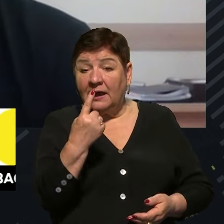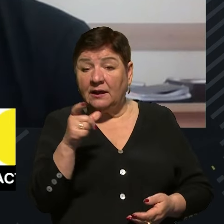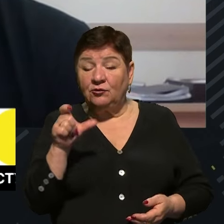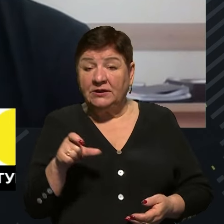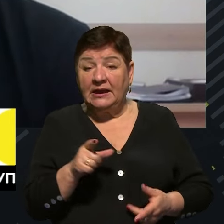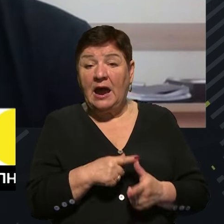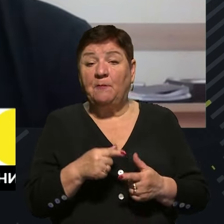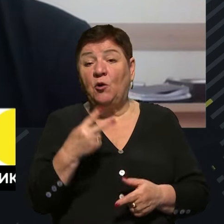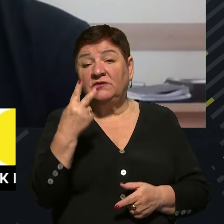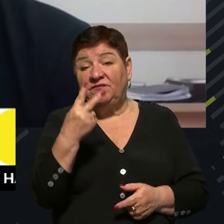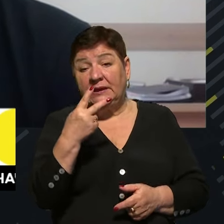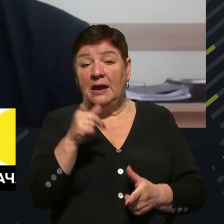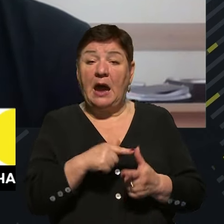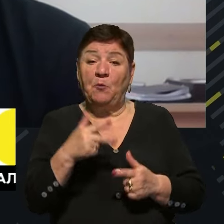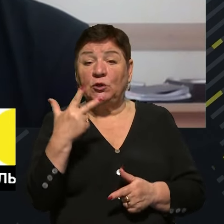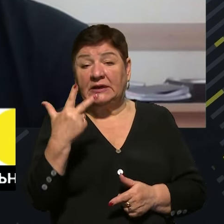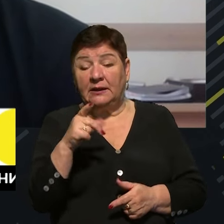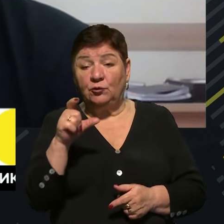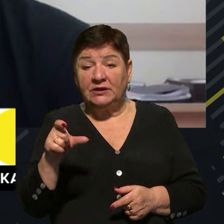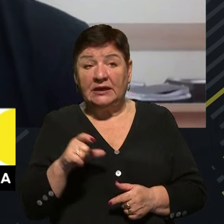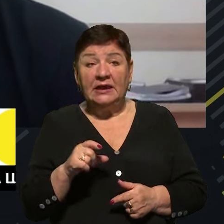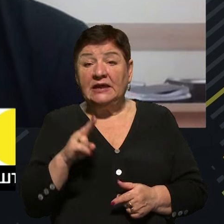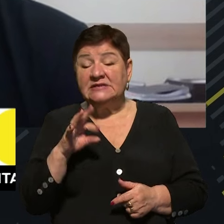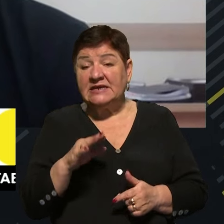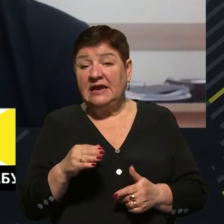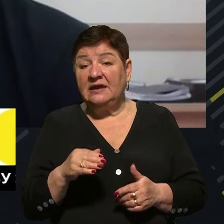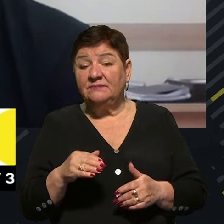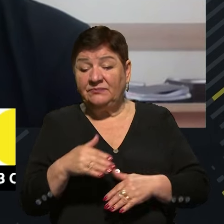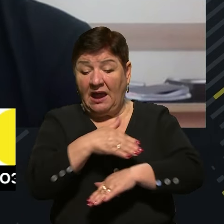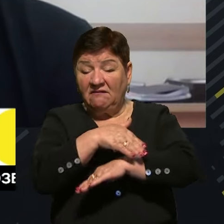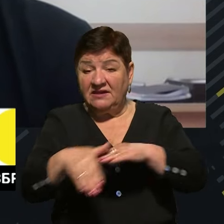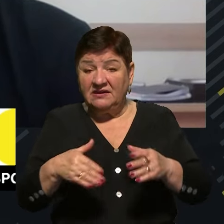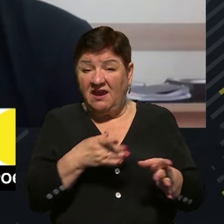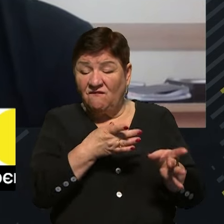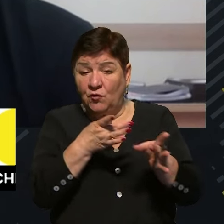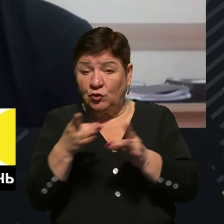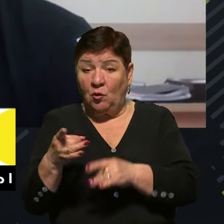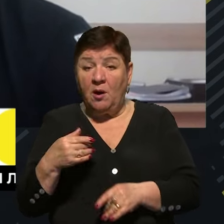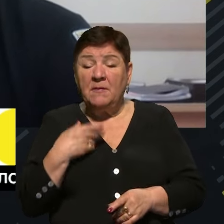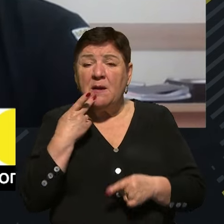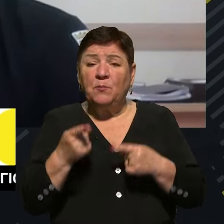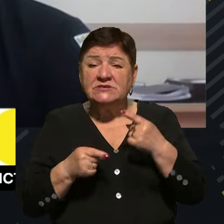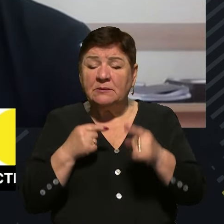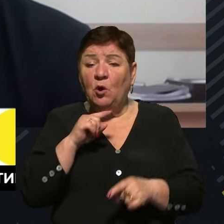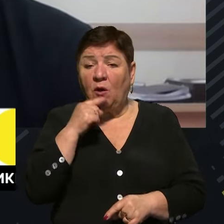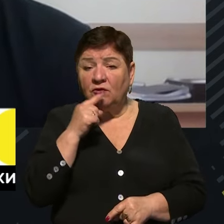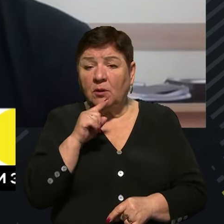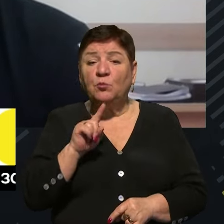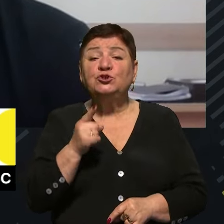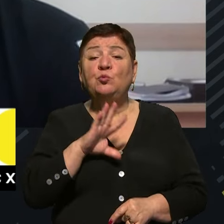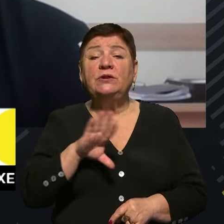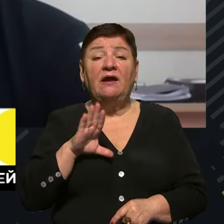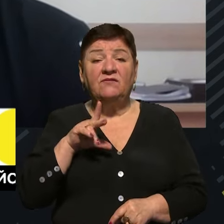дві, або три. Це села знаходиться прямо на лінії вогню. І ми постійно кажемо, чому вони виїжджають?